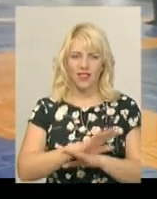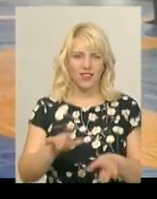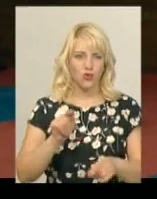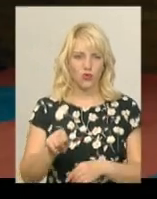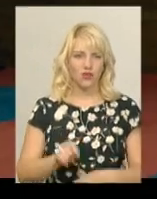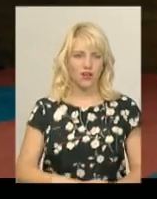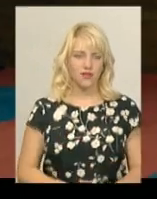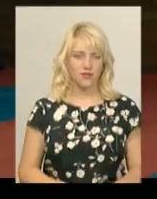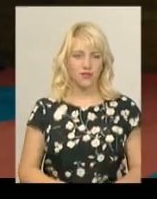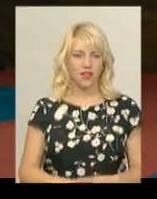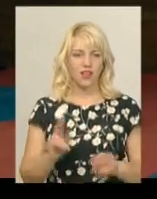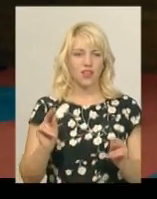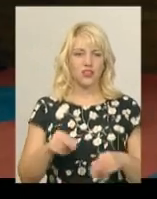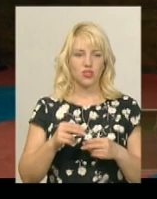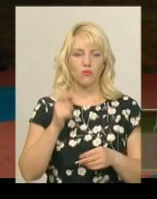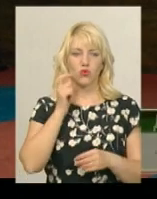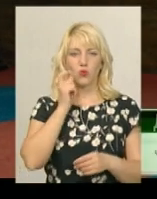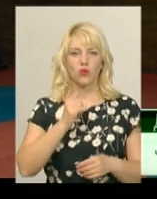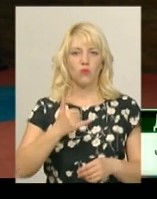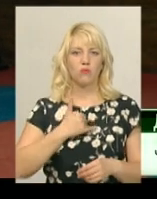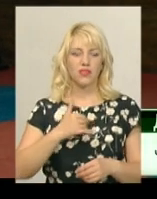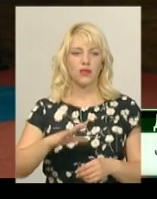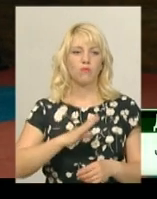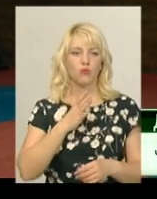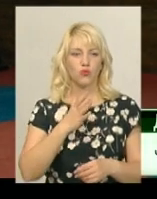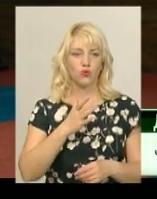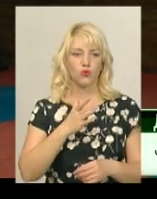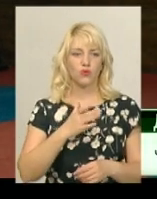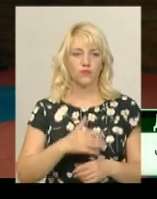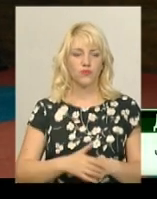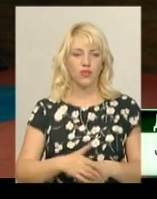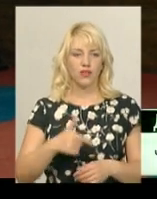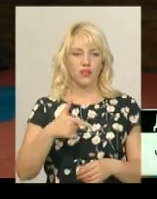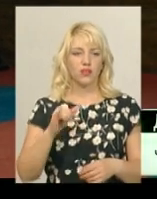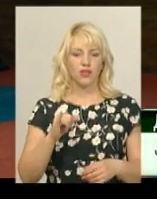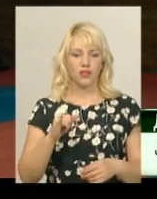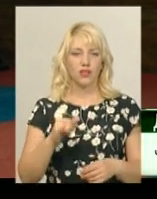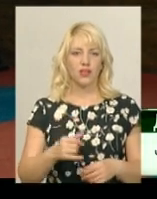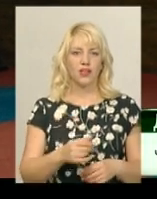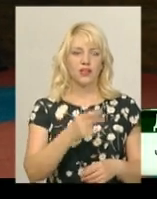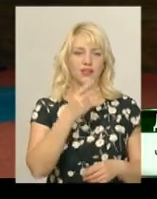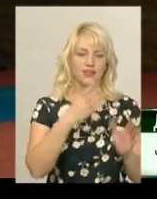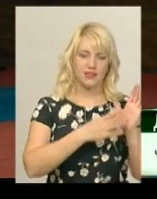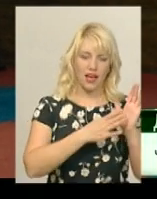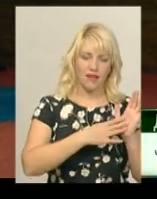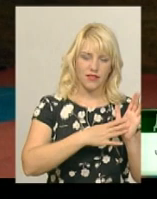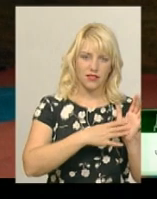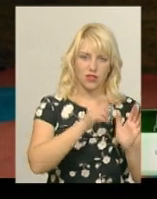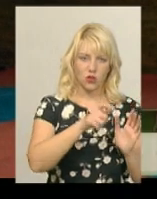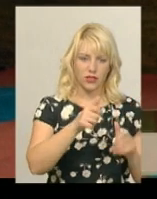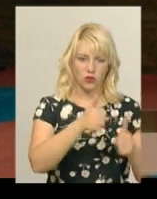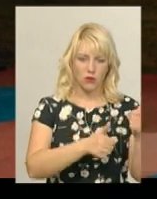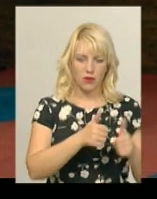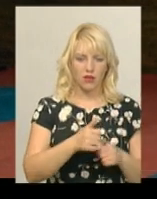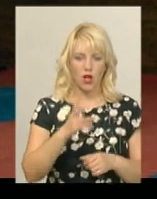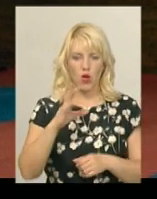На чемпіонаті України у мене було в «Гі» 9 суперників, в «Новгій» 19, а в